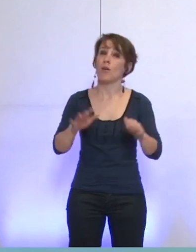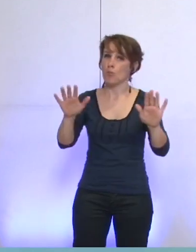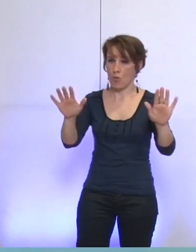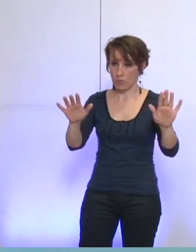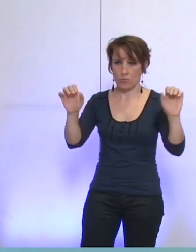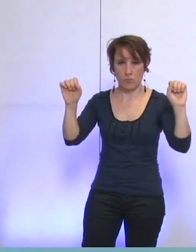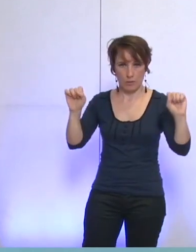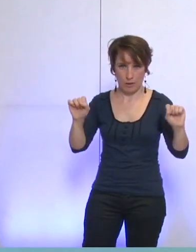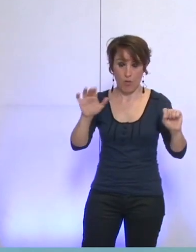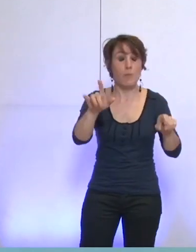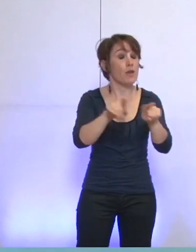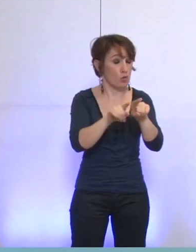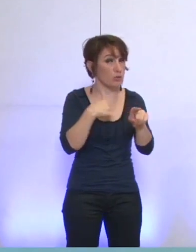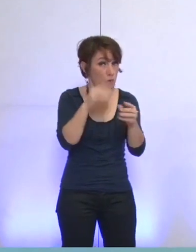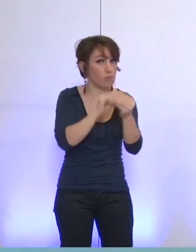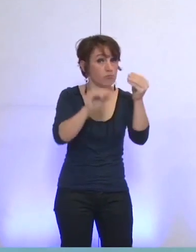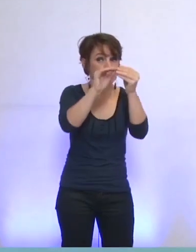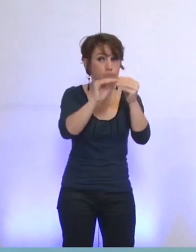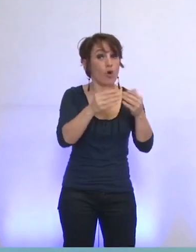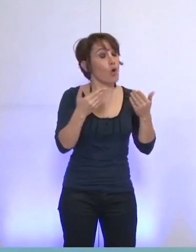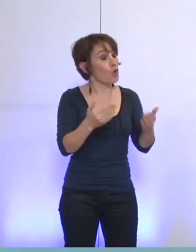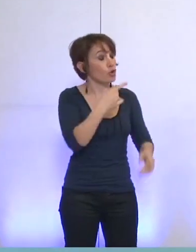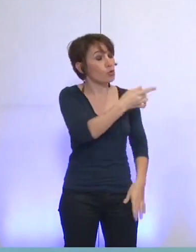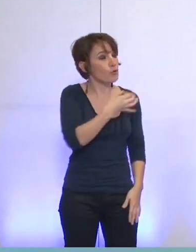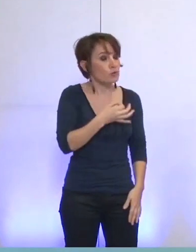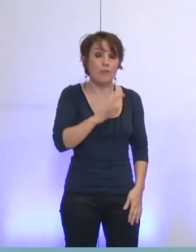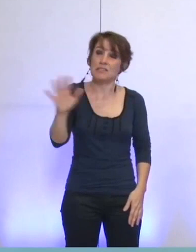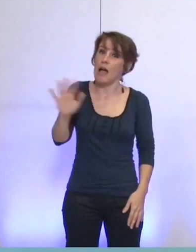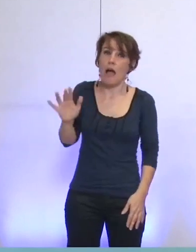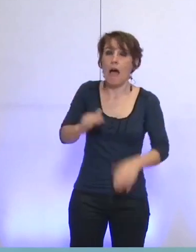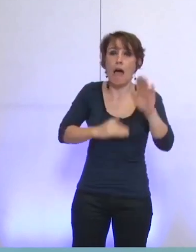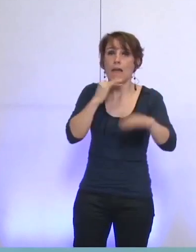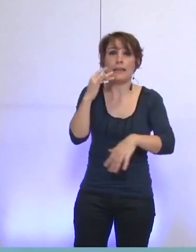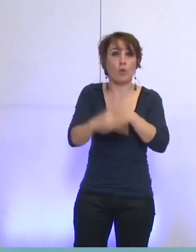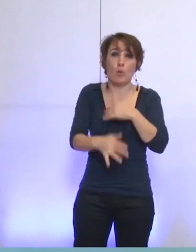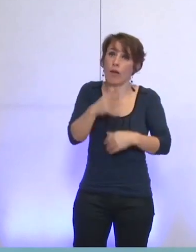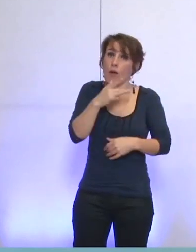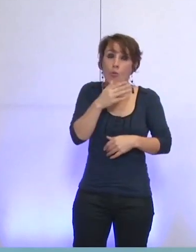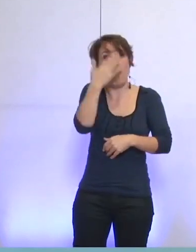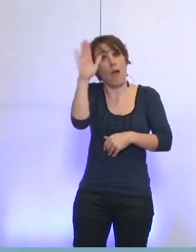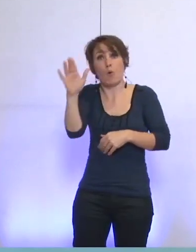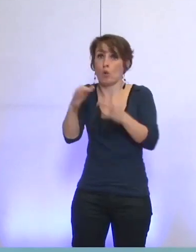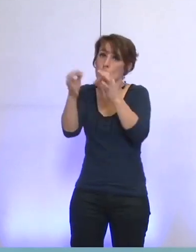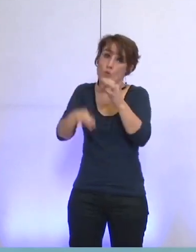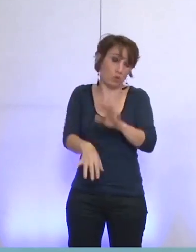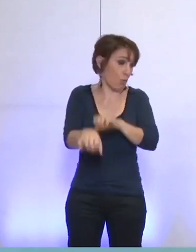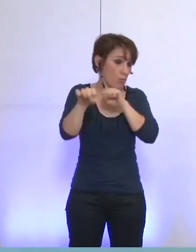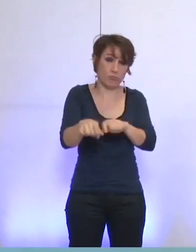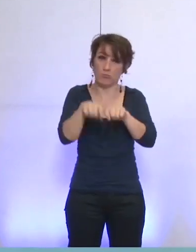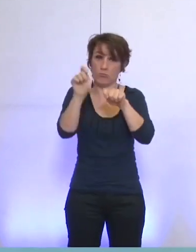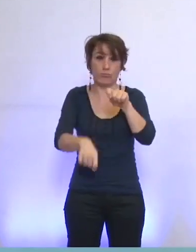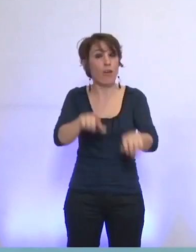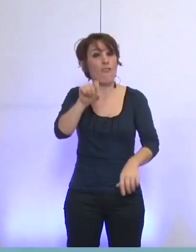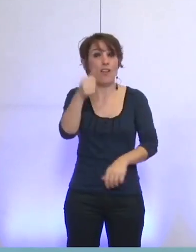Juste pour dire, vous nous avez dit aussi précédemment qu'aujourd'hui, il était trop tard pour envisager une autre issue parce qu'on était le 20 octobre, que l